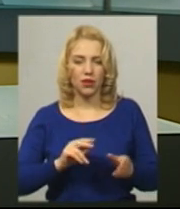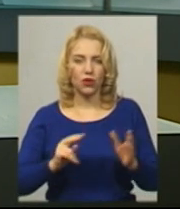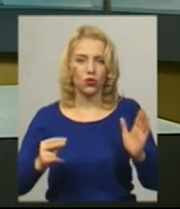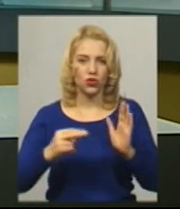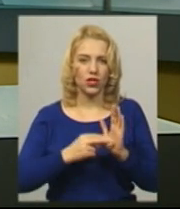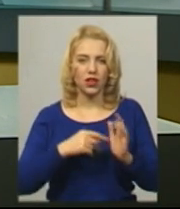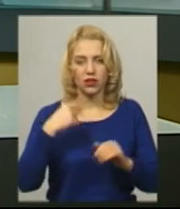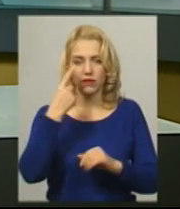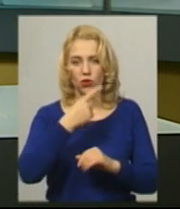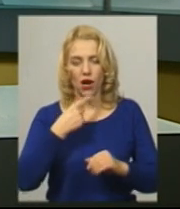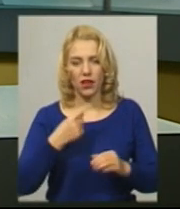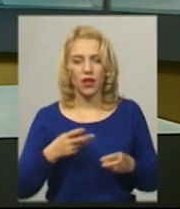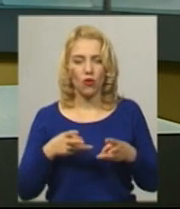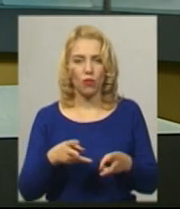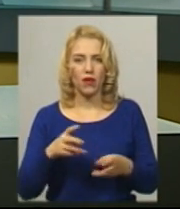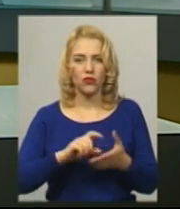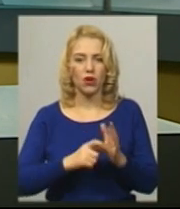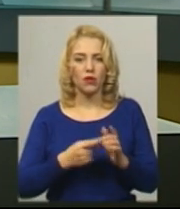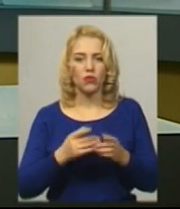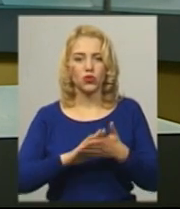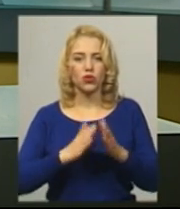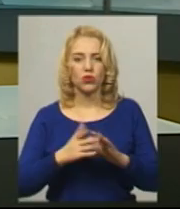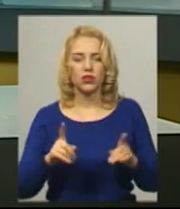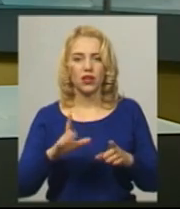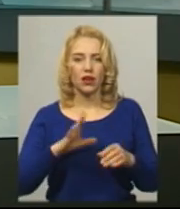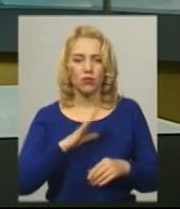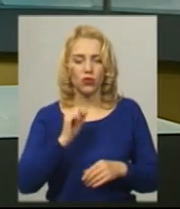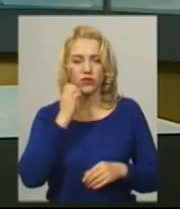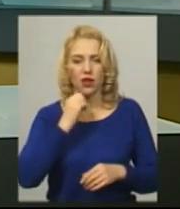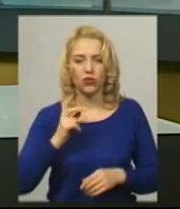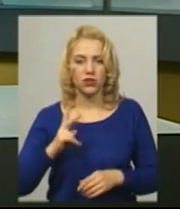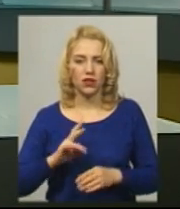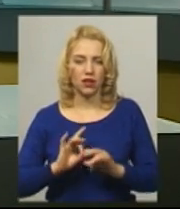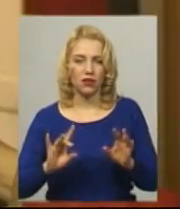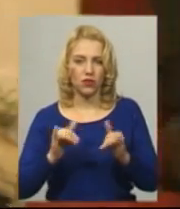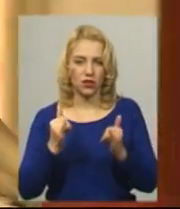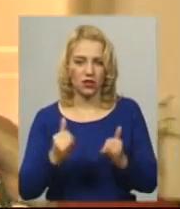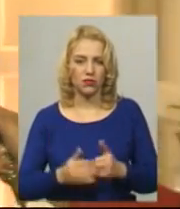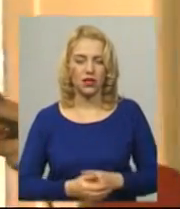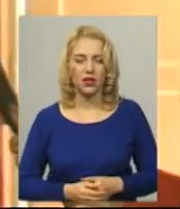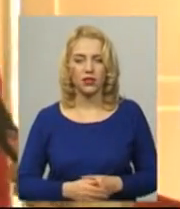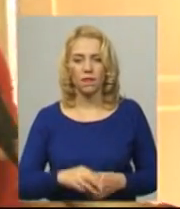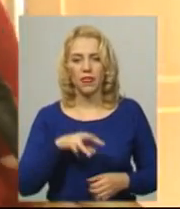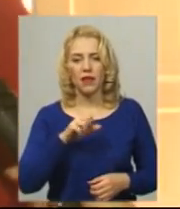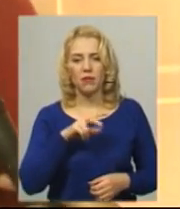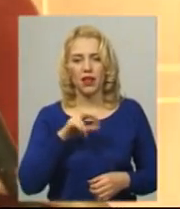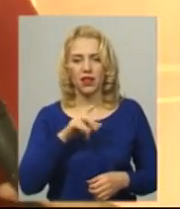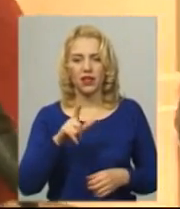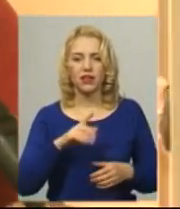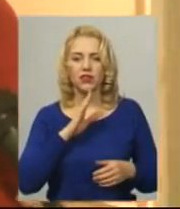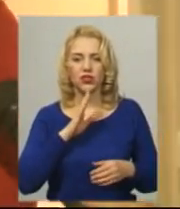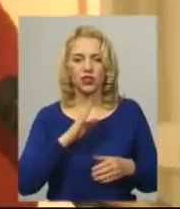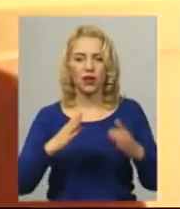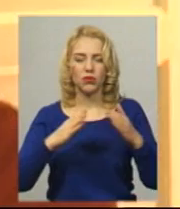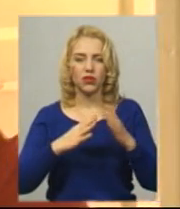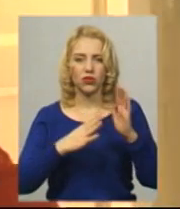у квартирах. Далі про ситуацію, що склалась у Старокостянтинові, у сюжеті Неліш Пулак. Пітлане Малик, мешканки будинку 9